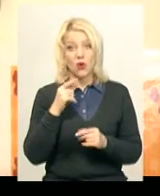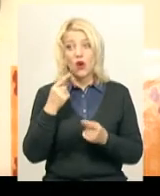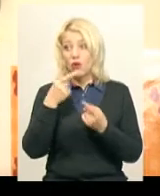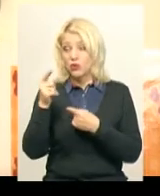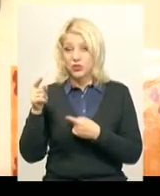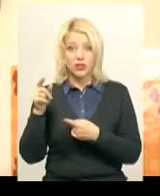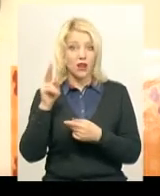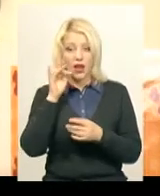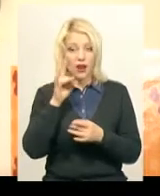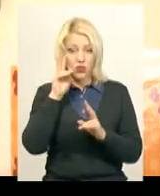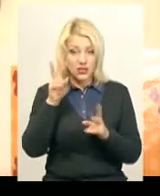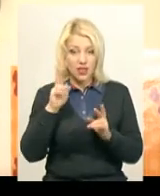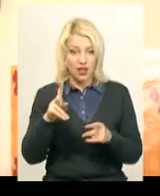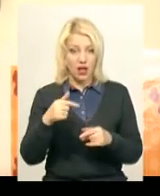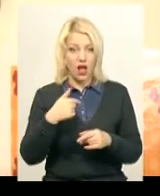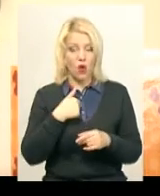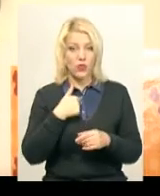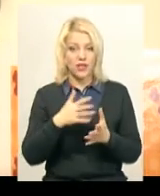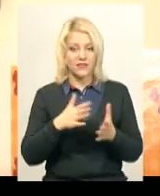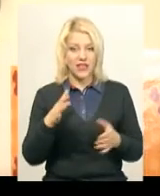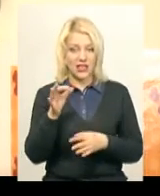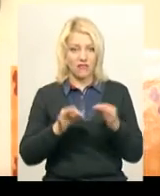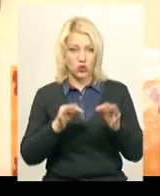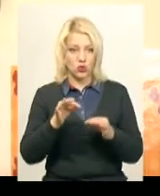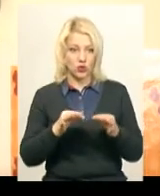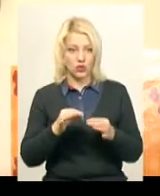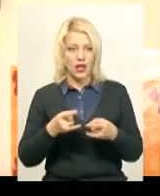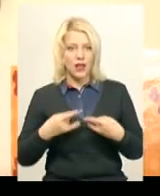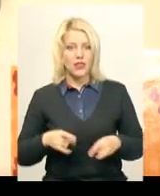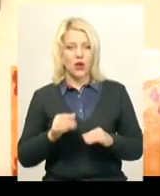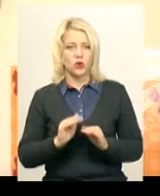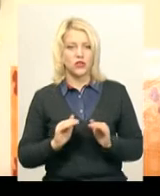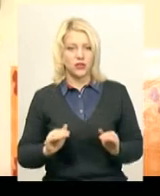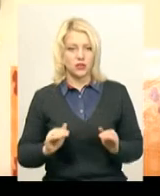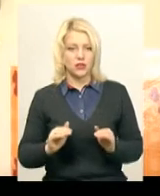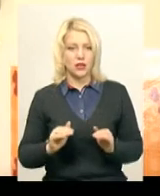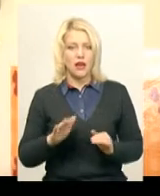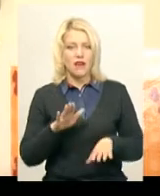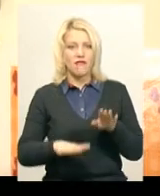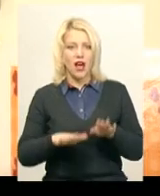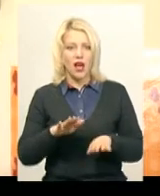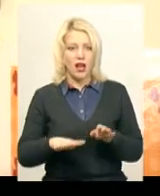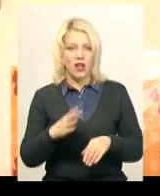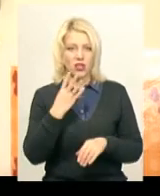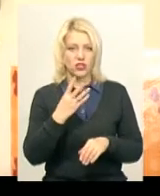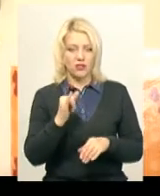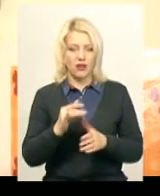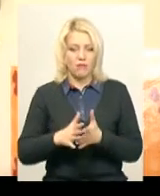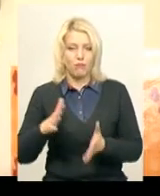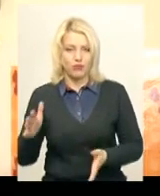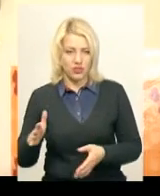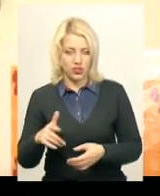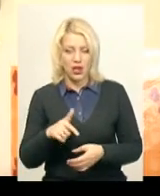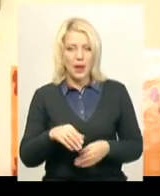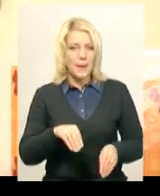велика відсотка, десь до 30% народжується дітей з масою тіла 4 і більше. Тому